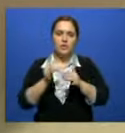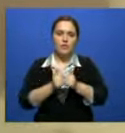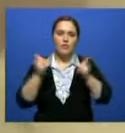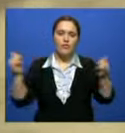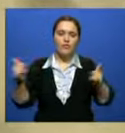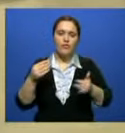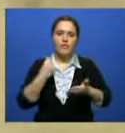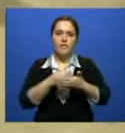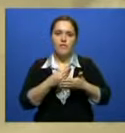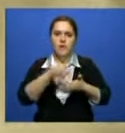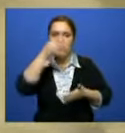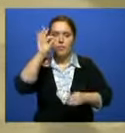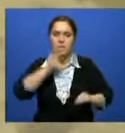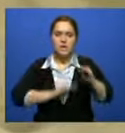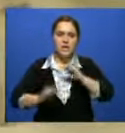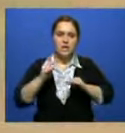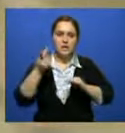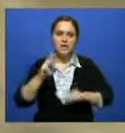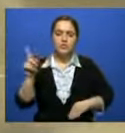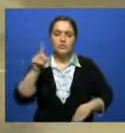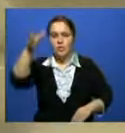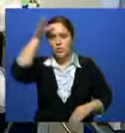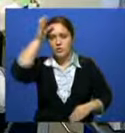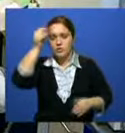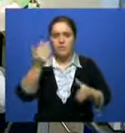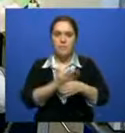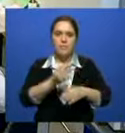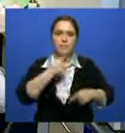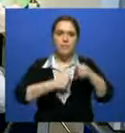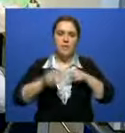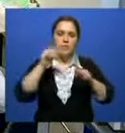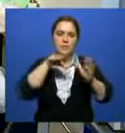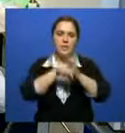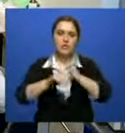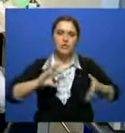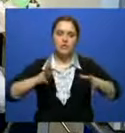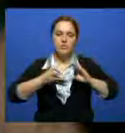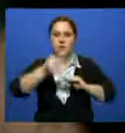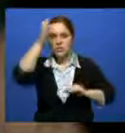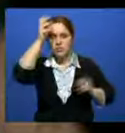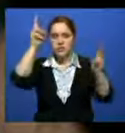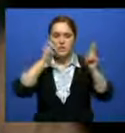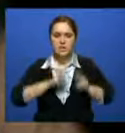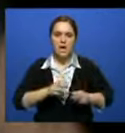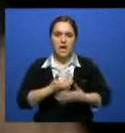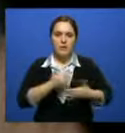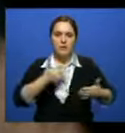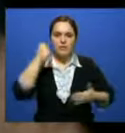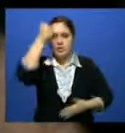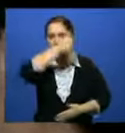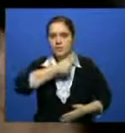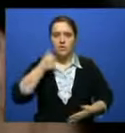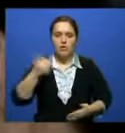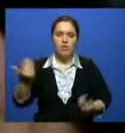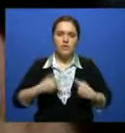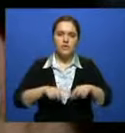финансирование опытно-конструкторских разработок для того, чтобы ученые при поддержке бизнеса смогли внедрять результаты научных исследований. В